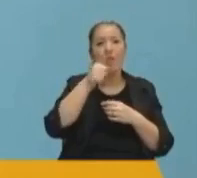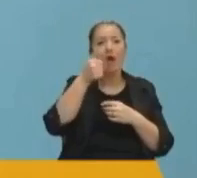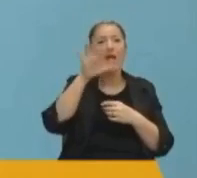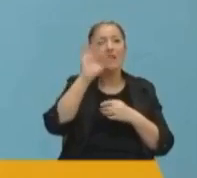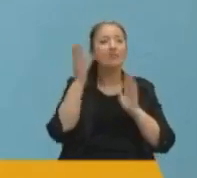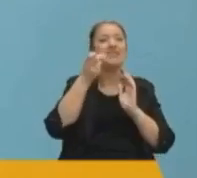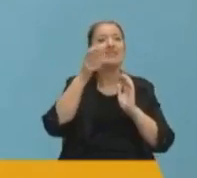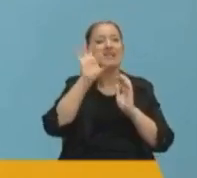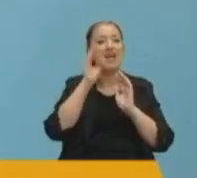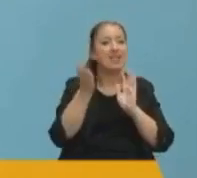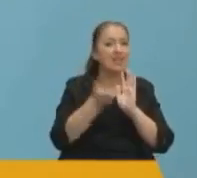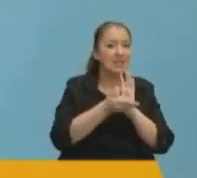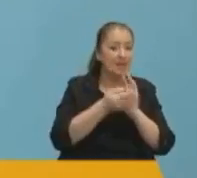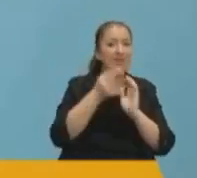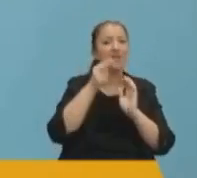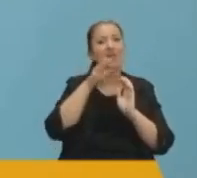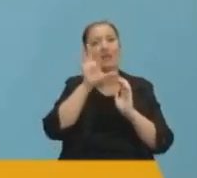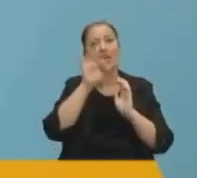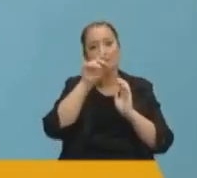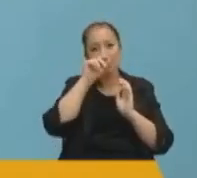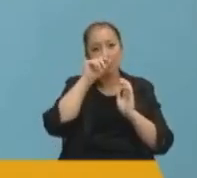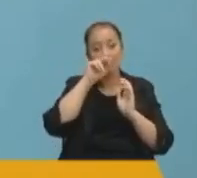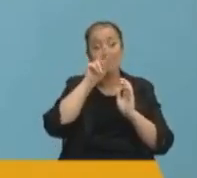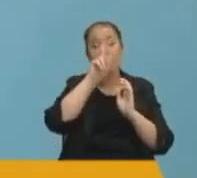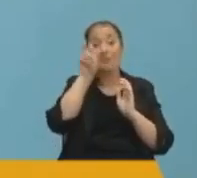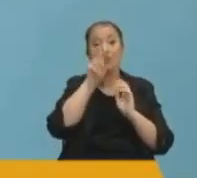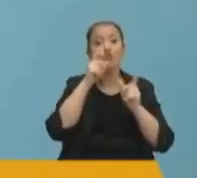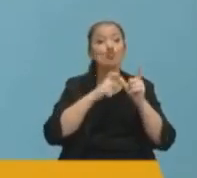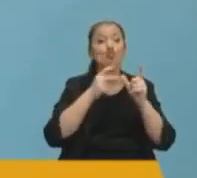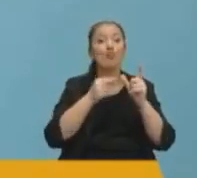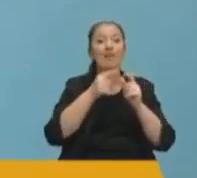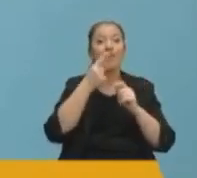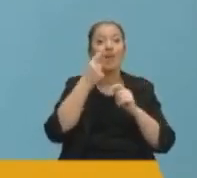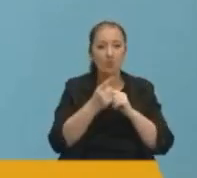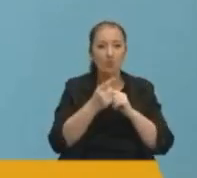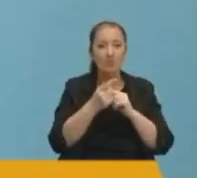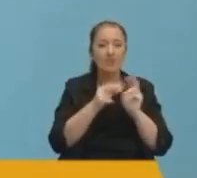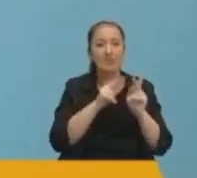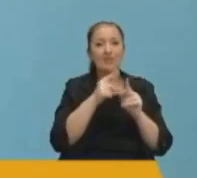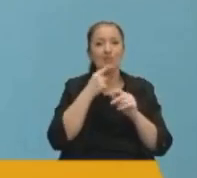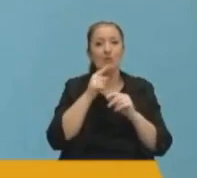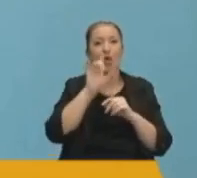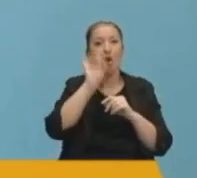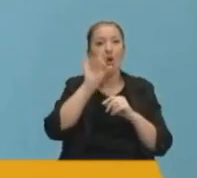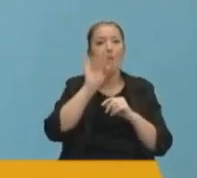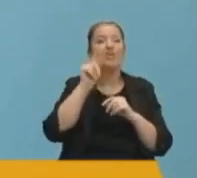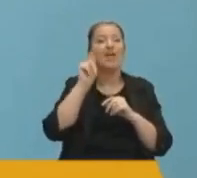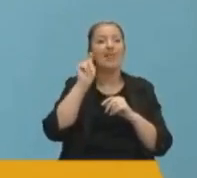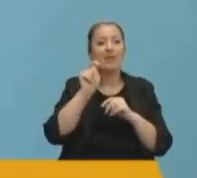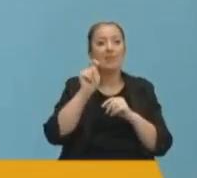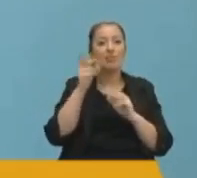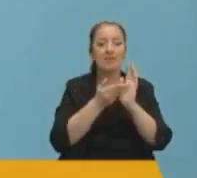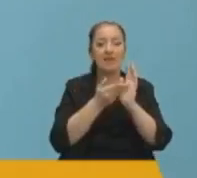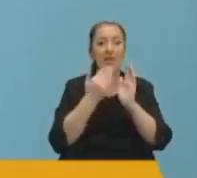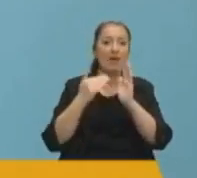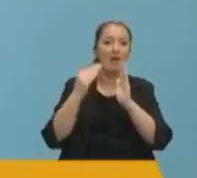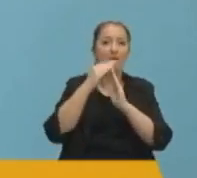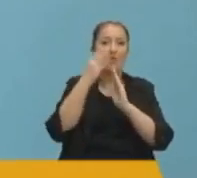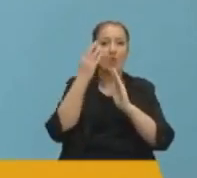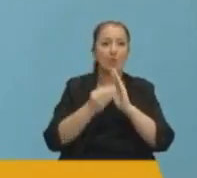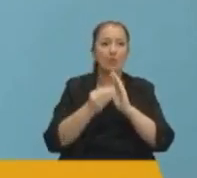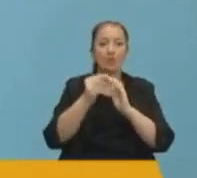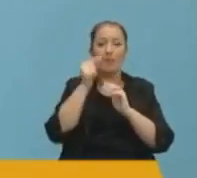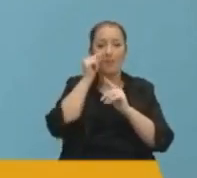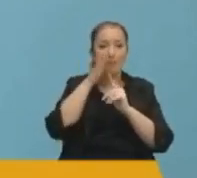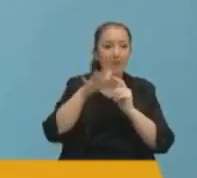80 darbesinde, 70'te, 28 Şubat'ta görülmüş güncel tabirle söylersek 15 Temmuz darbesinde de pik yapmıştır. Milletin